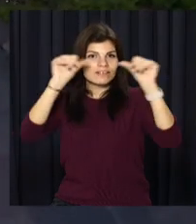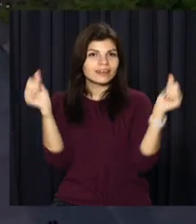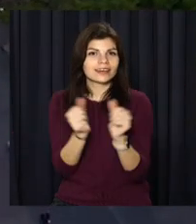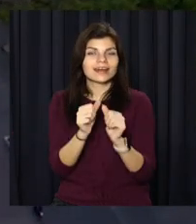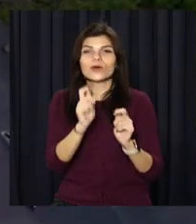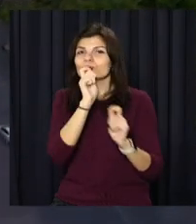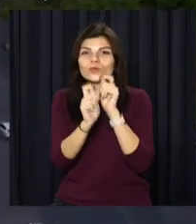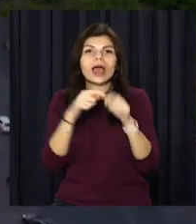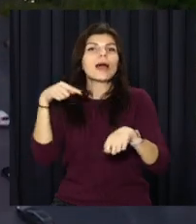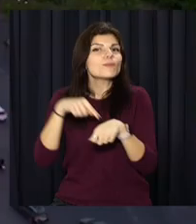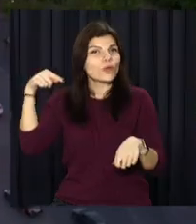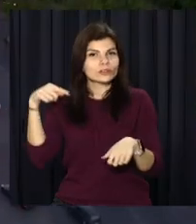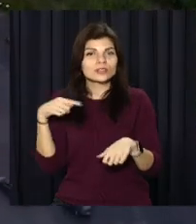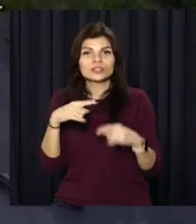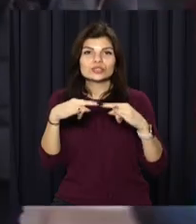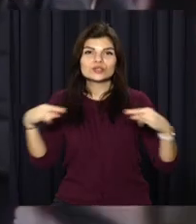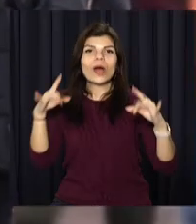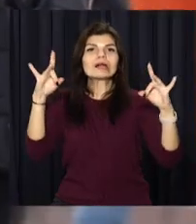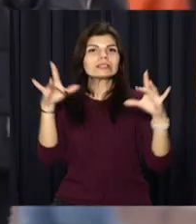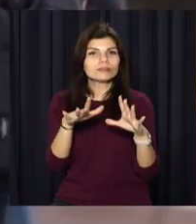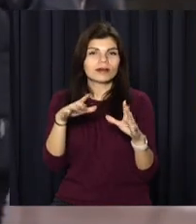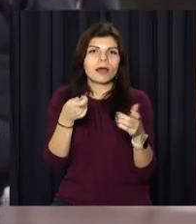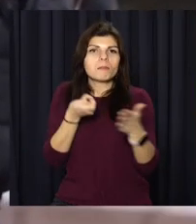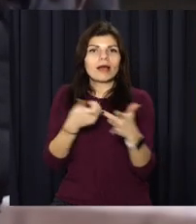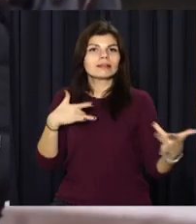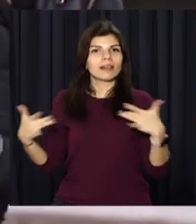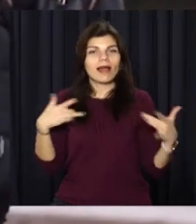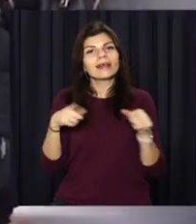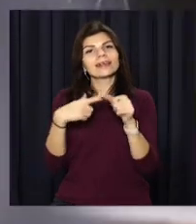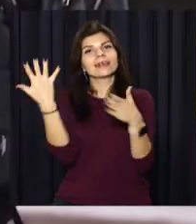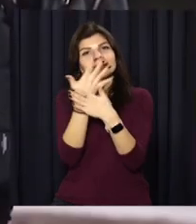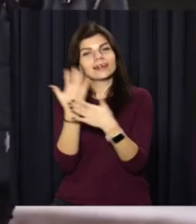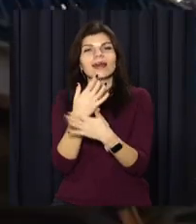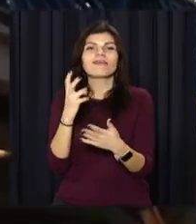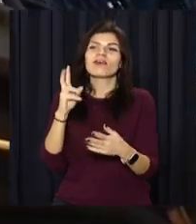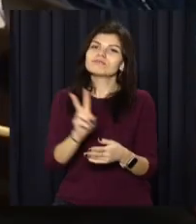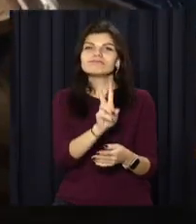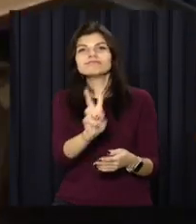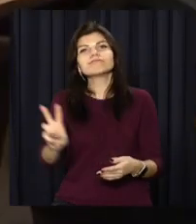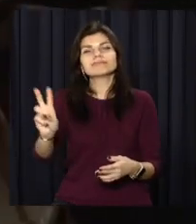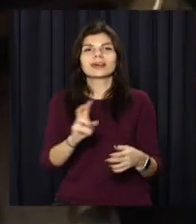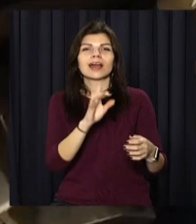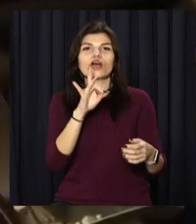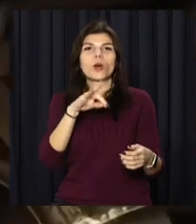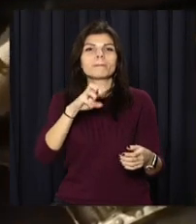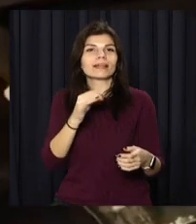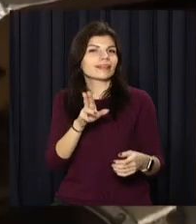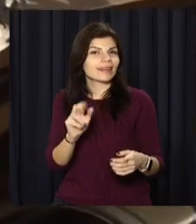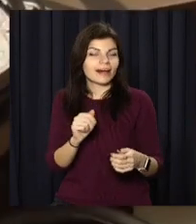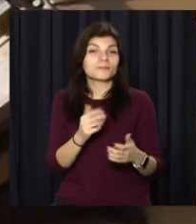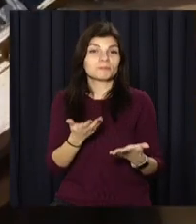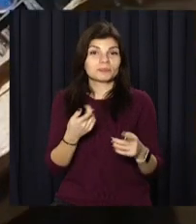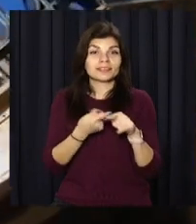коханим дарують емоції. Столик у ресторані, квитки у театр чи кіно, романтична подорожна двох – головні подарунки. У